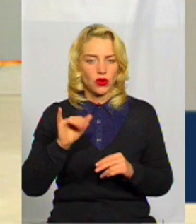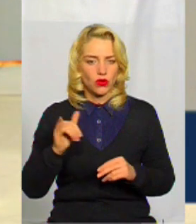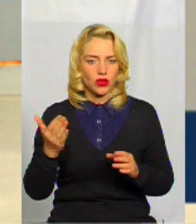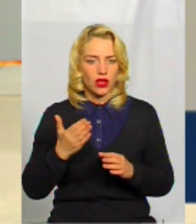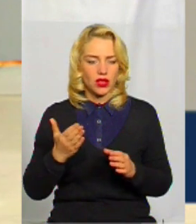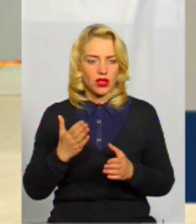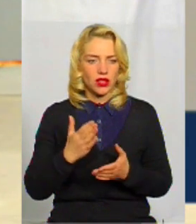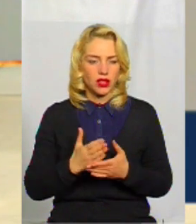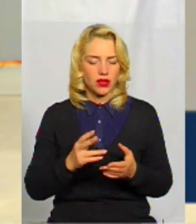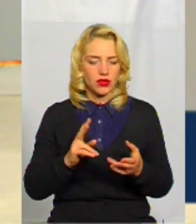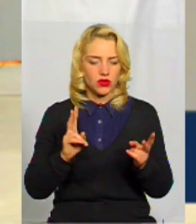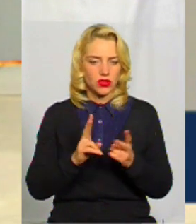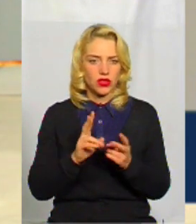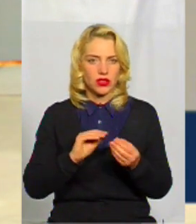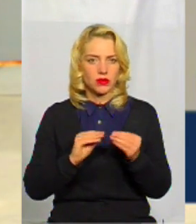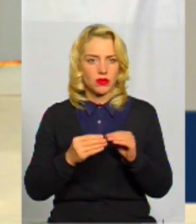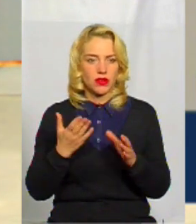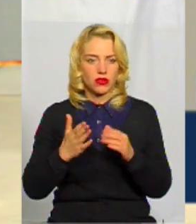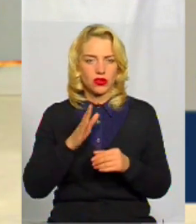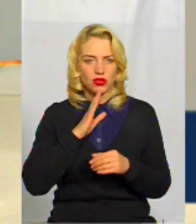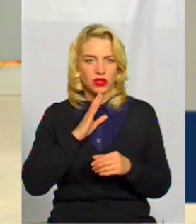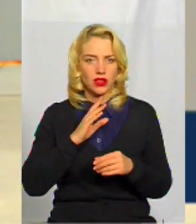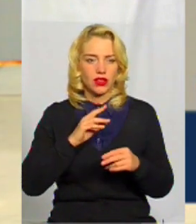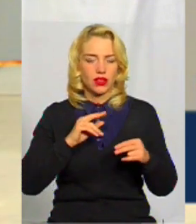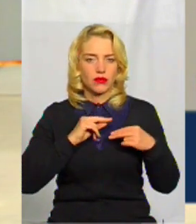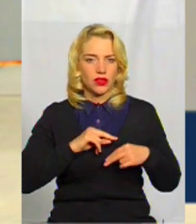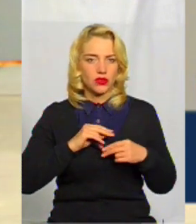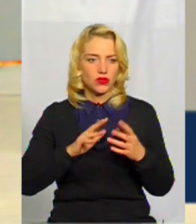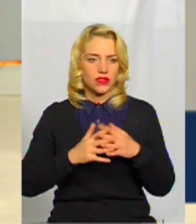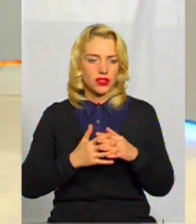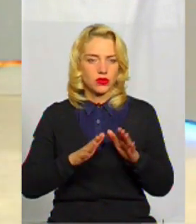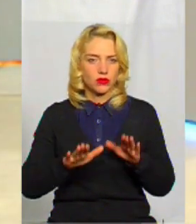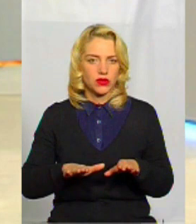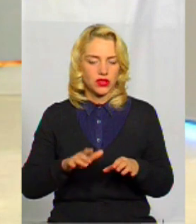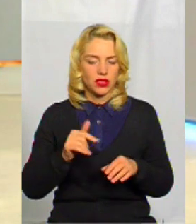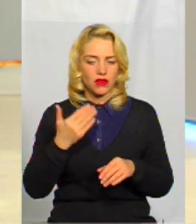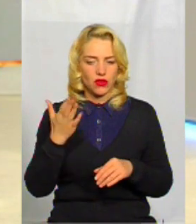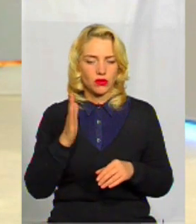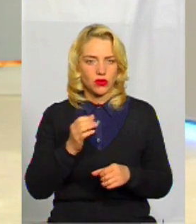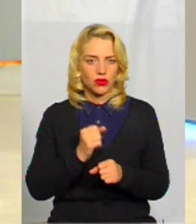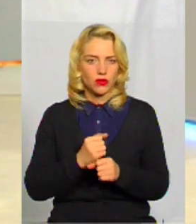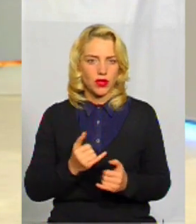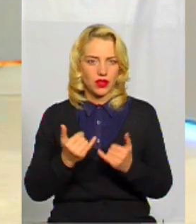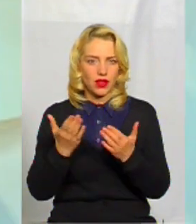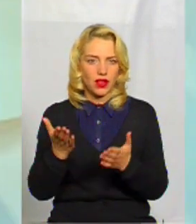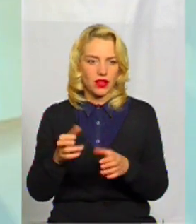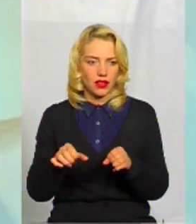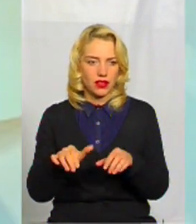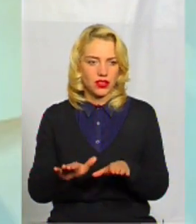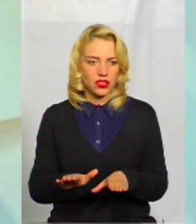стикається з певною низкою проблем, особливо, якщо вона працює у сільській місцевості. І от вони будуть розробляти для неї рішення.